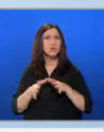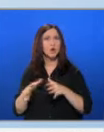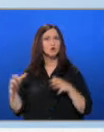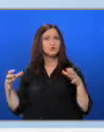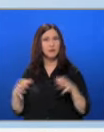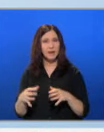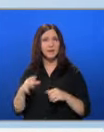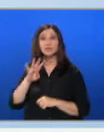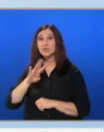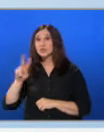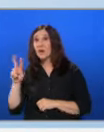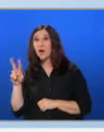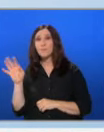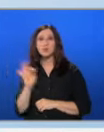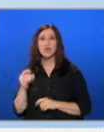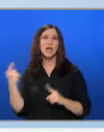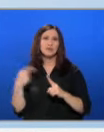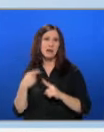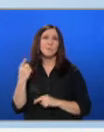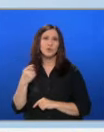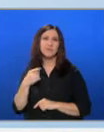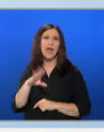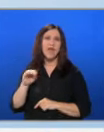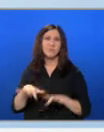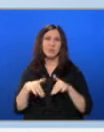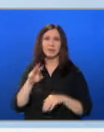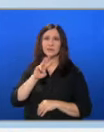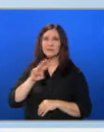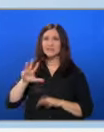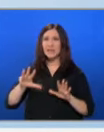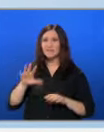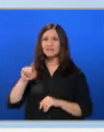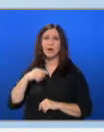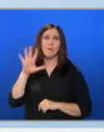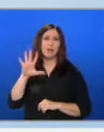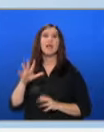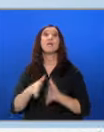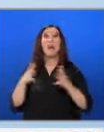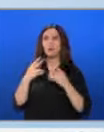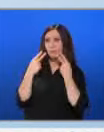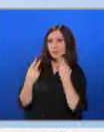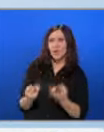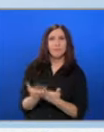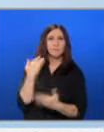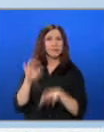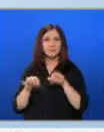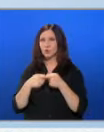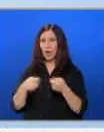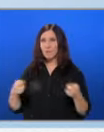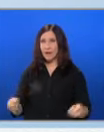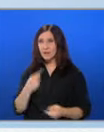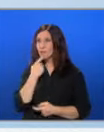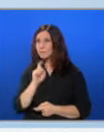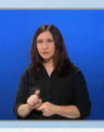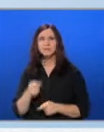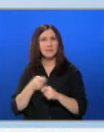събрание, 42% спрямо тези за Европарламент. 39,5%. Най-голямо впечатление в предизборната кампания на